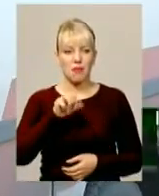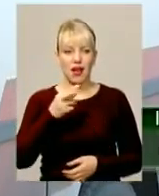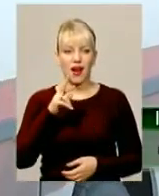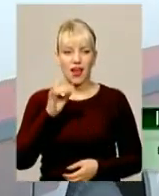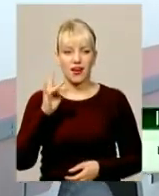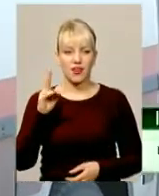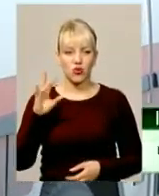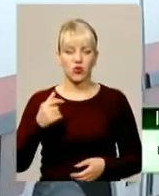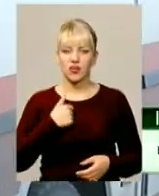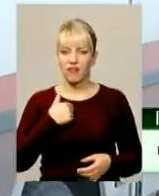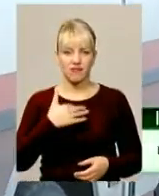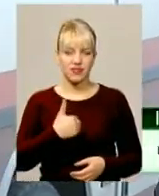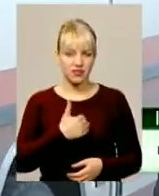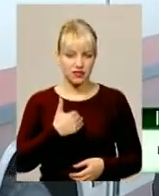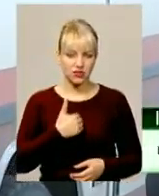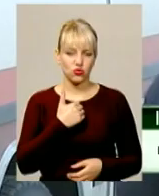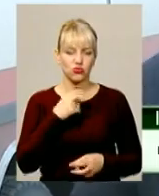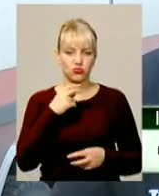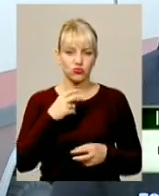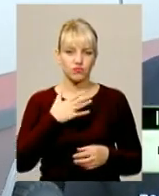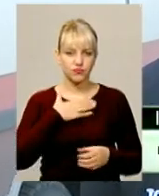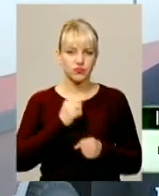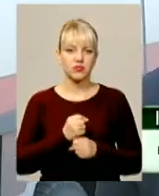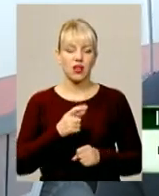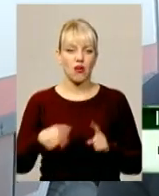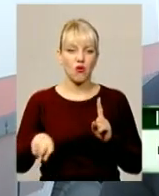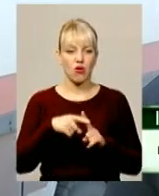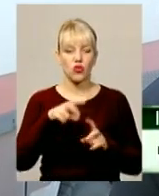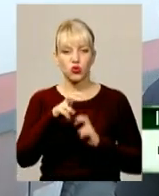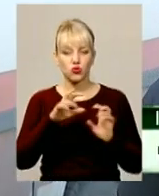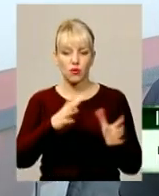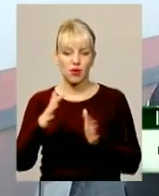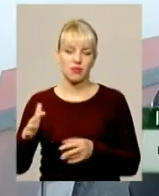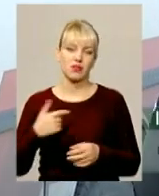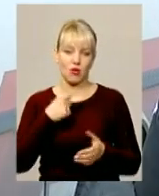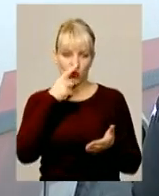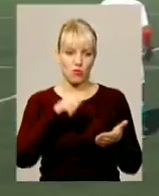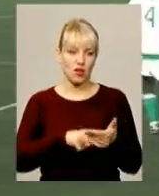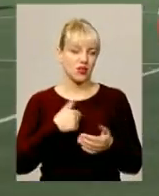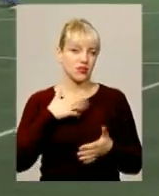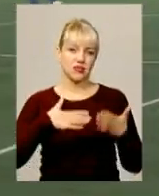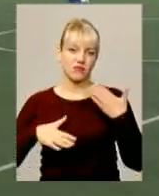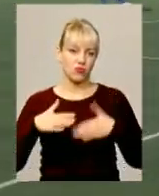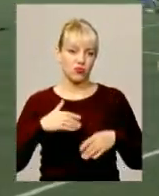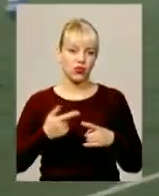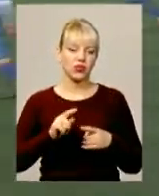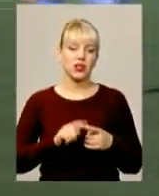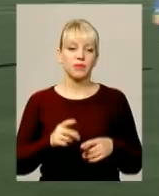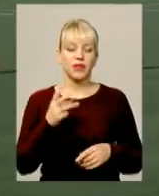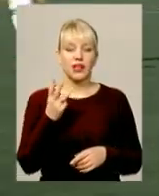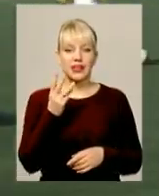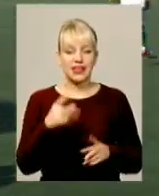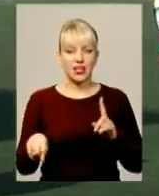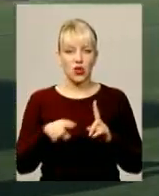завжди настроєн на голи, іщу моменти. Сьогодні все забив, дуже доволений. Третій голу матчі належить